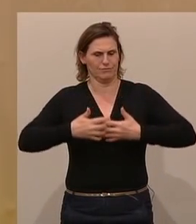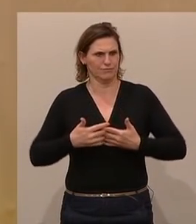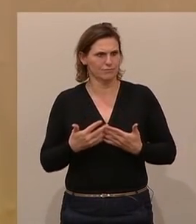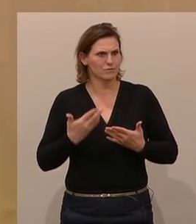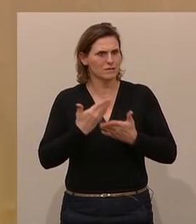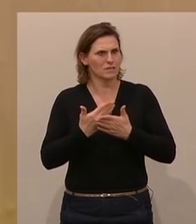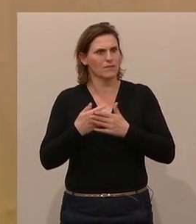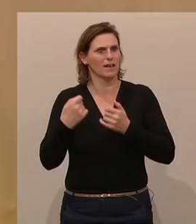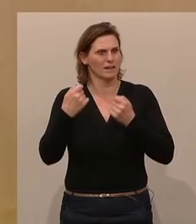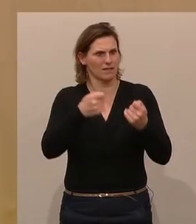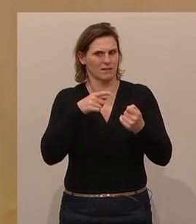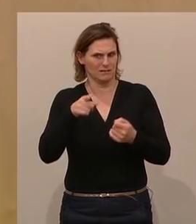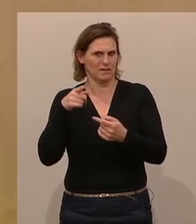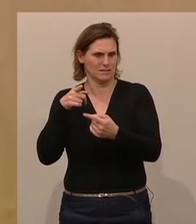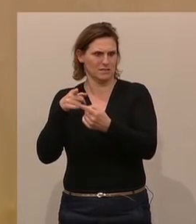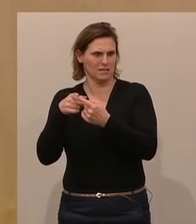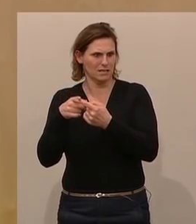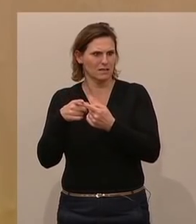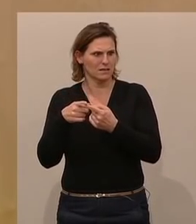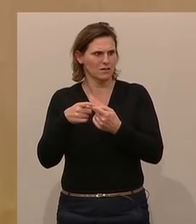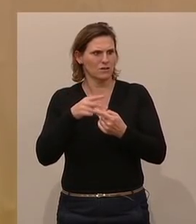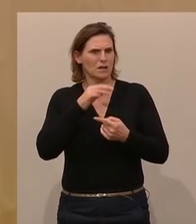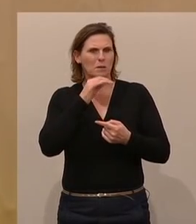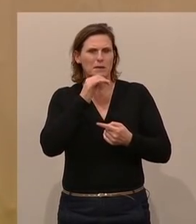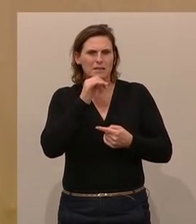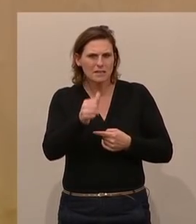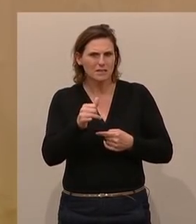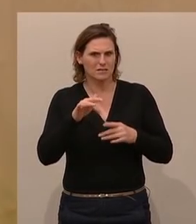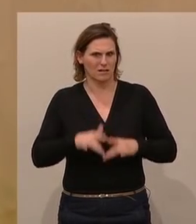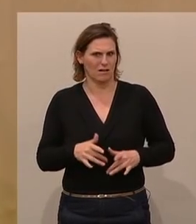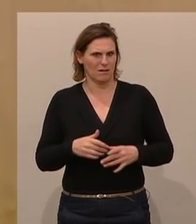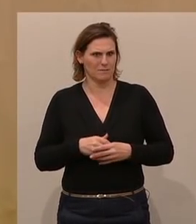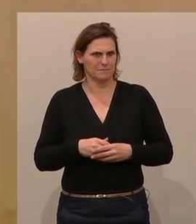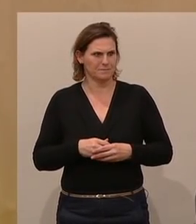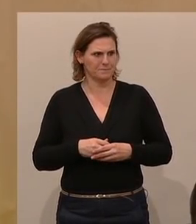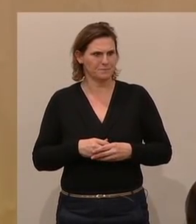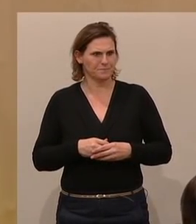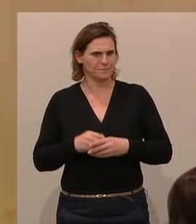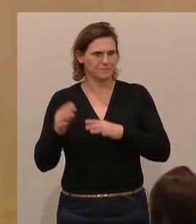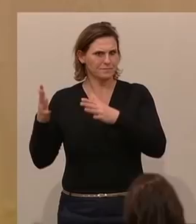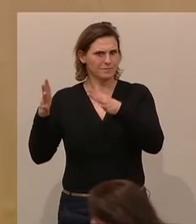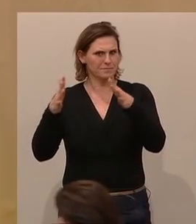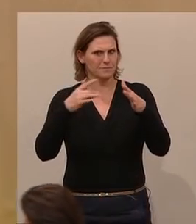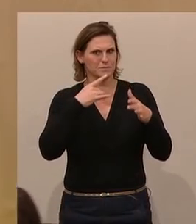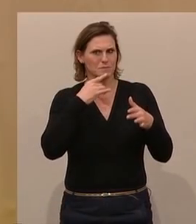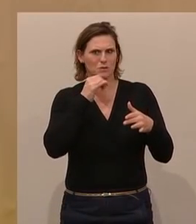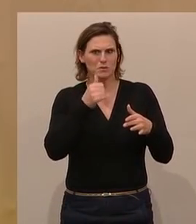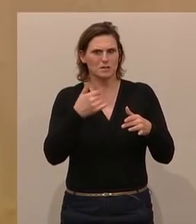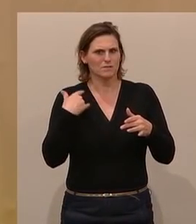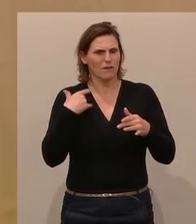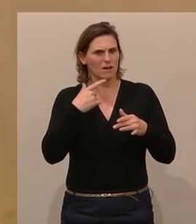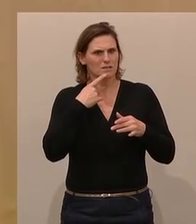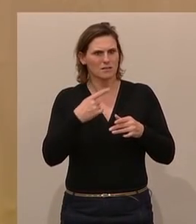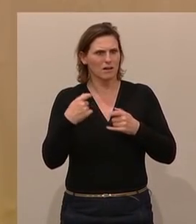das zielt dieser Antrag ab, wobei keinesfalls gesagt